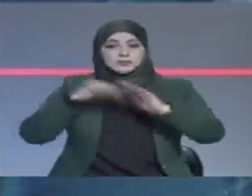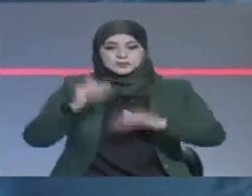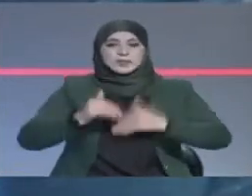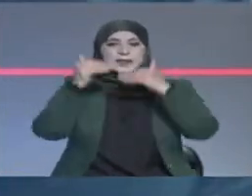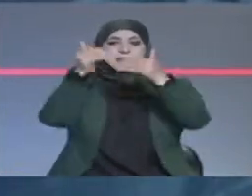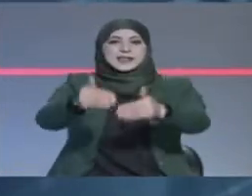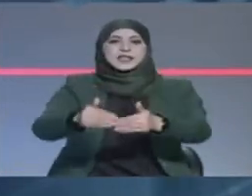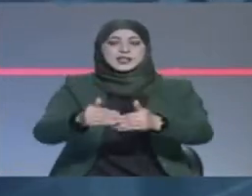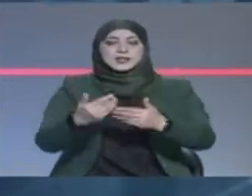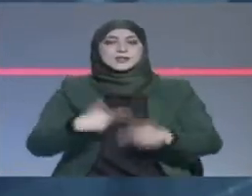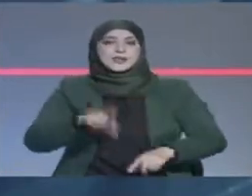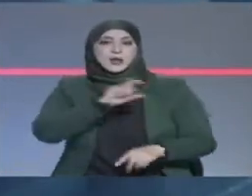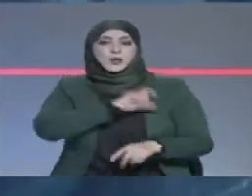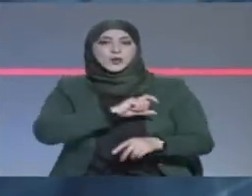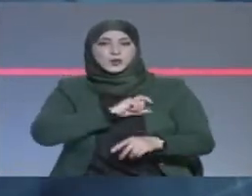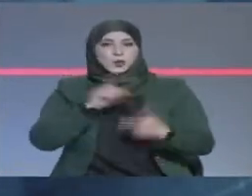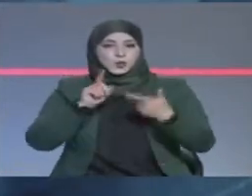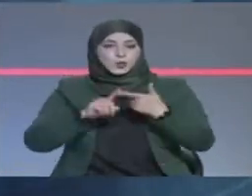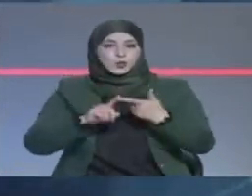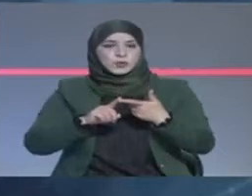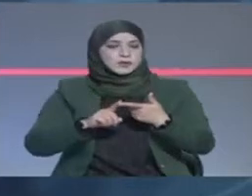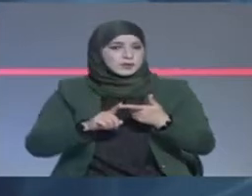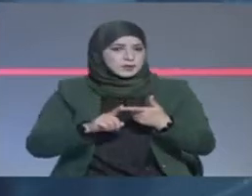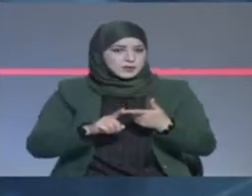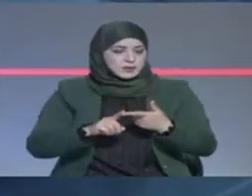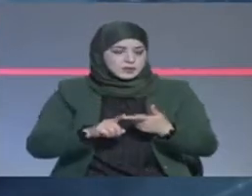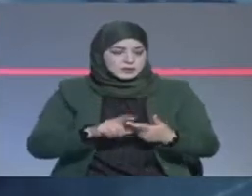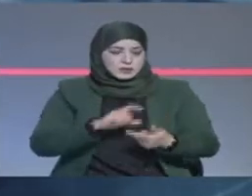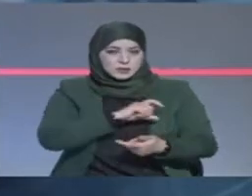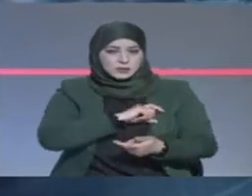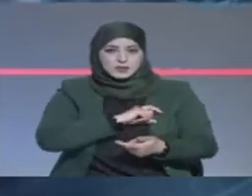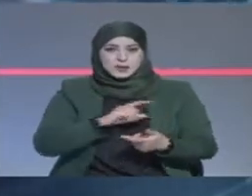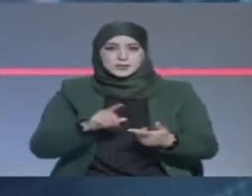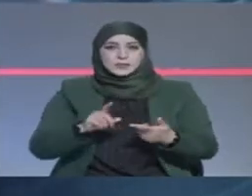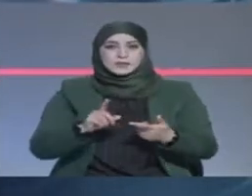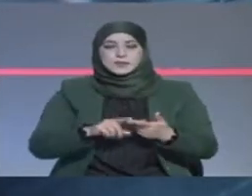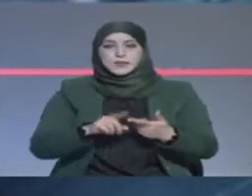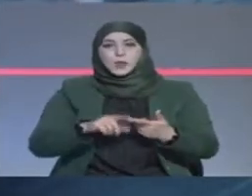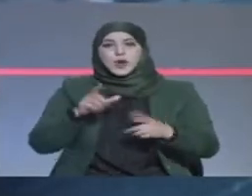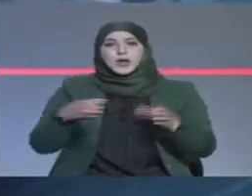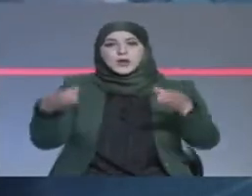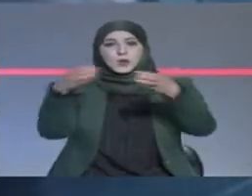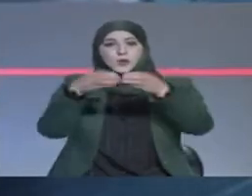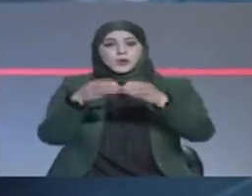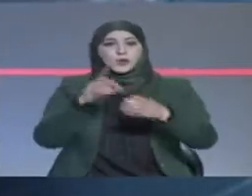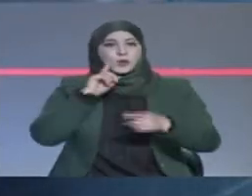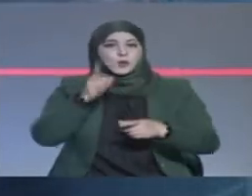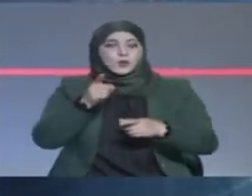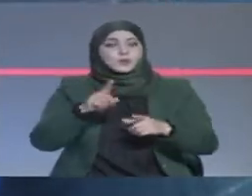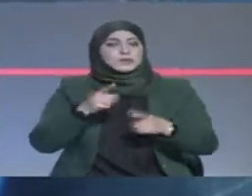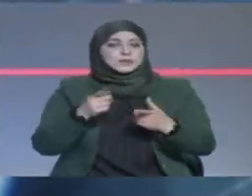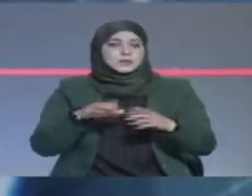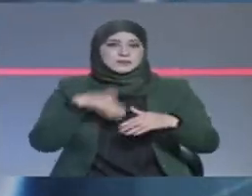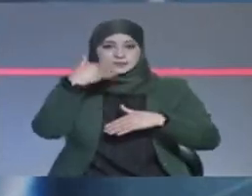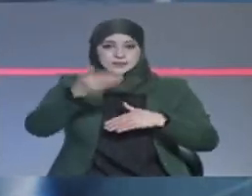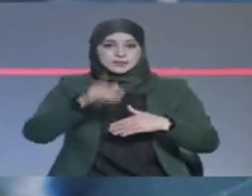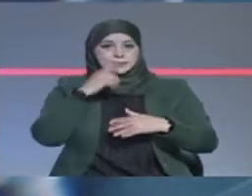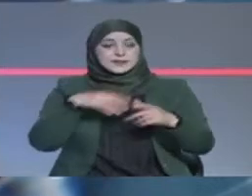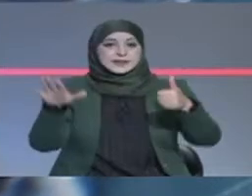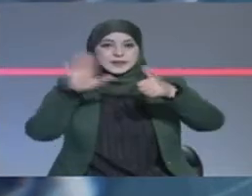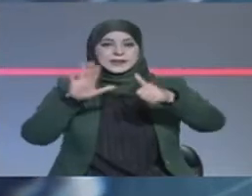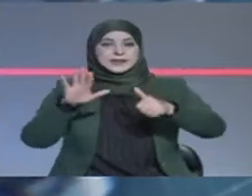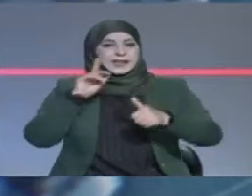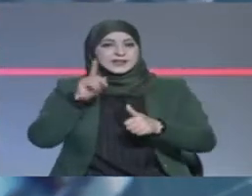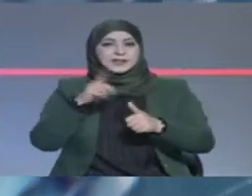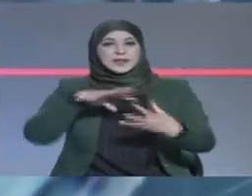مواجهة النجم الرياضي ساحلي وينغ بافلوزا الإسواتيني لحساب إياب الدور السادس عشر مكرر من